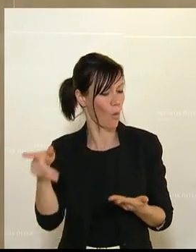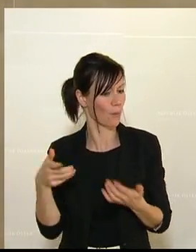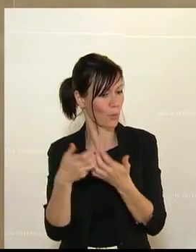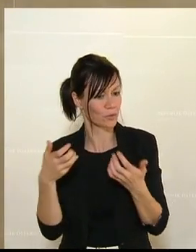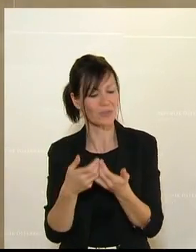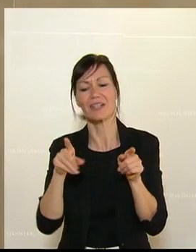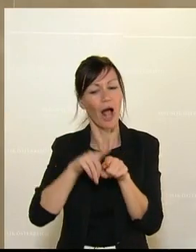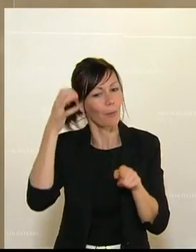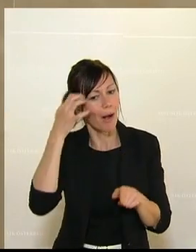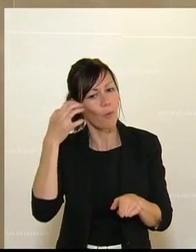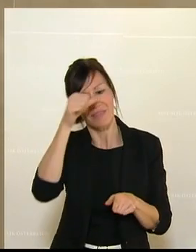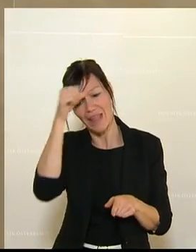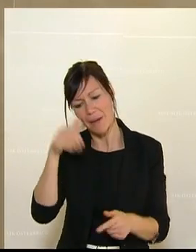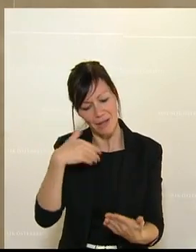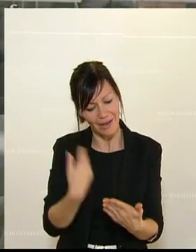das produziert hat.